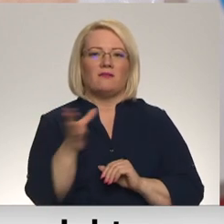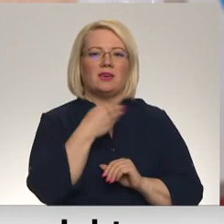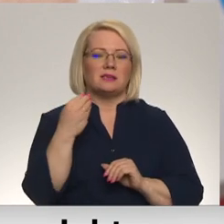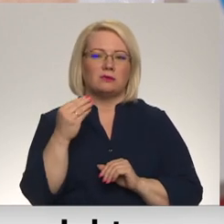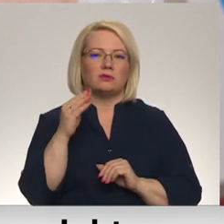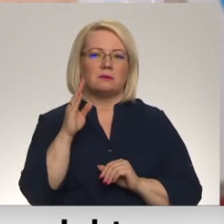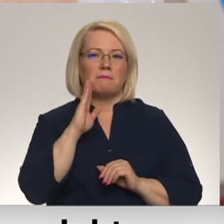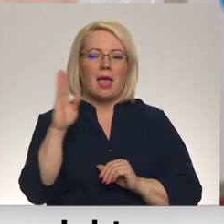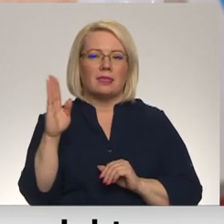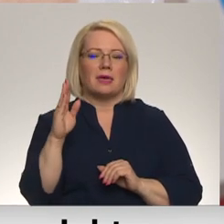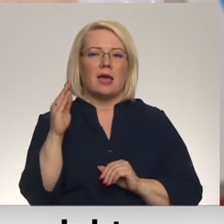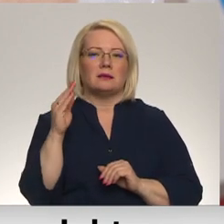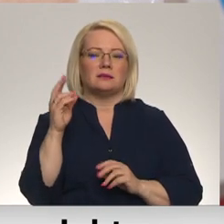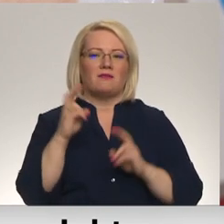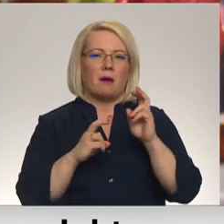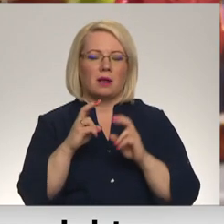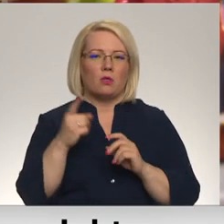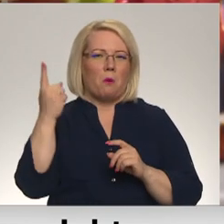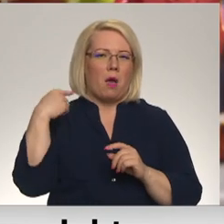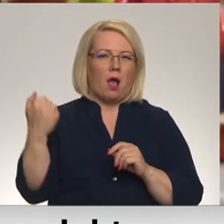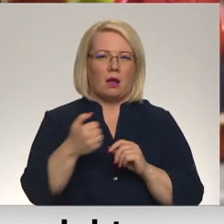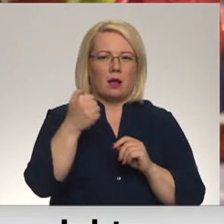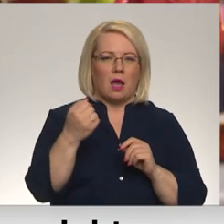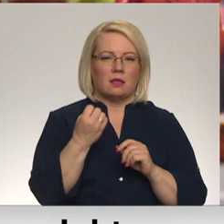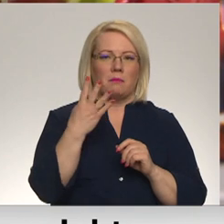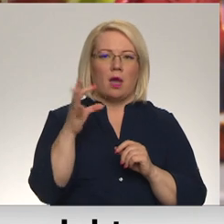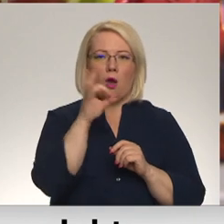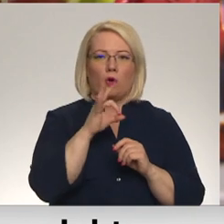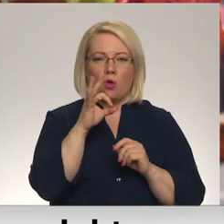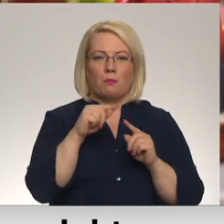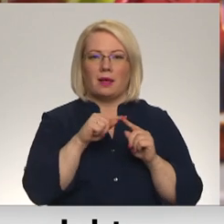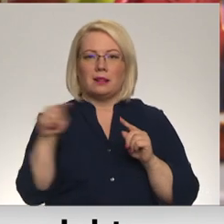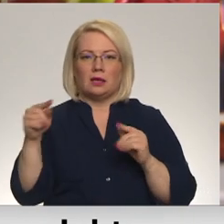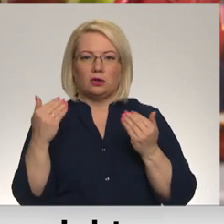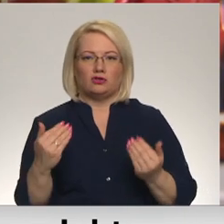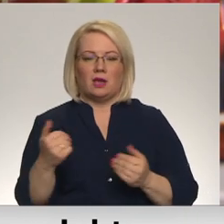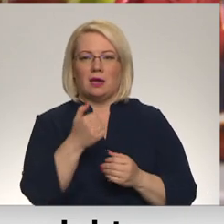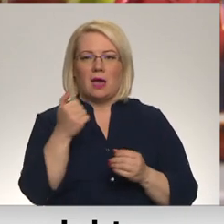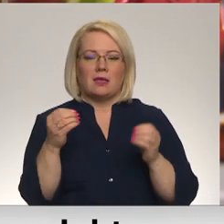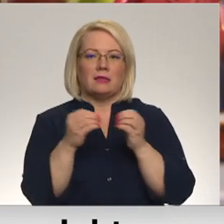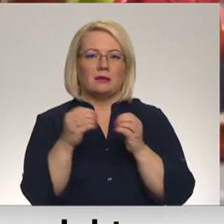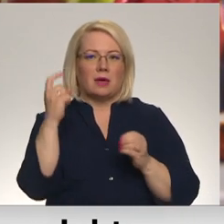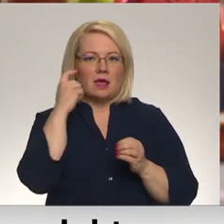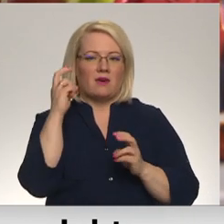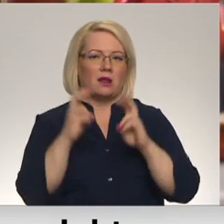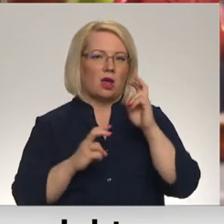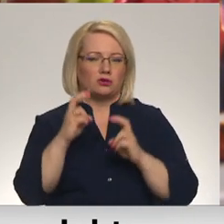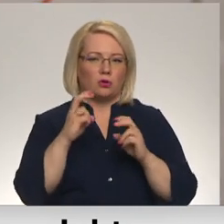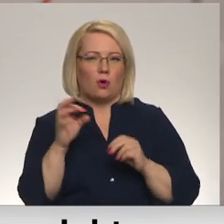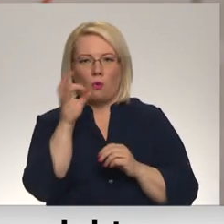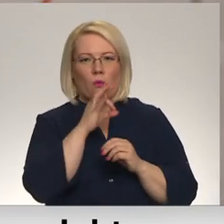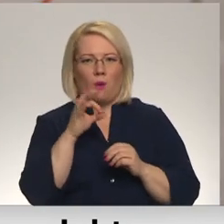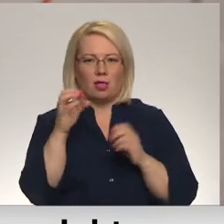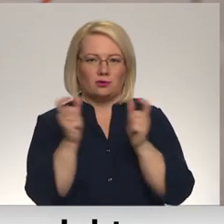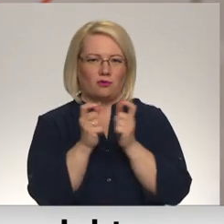Arlonis fabrikā, laikā no pērnā gada 15. oktobra līdz šā gada 10. janvārim ražotos Kinder